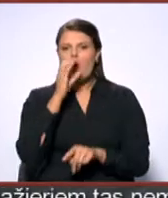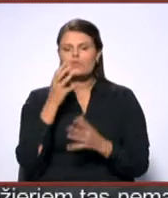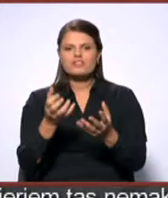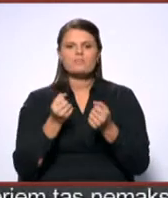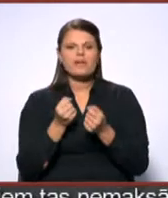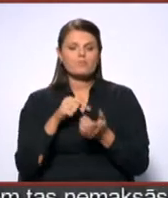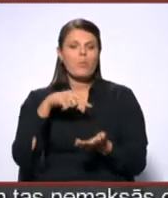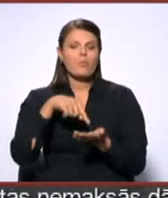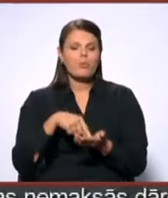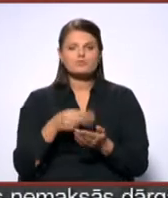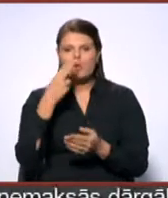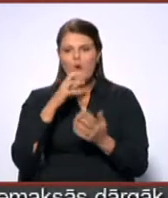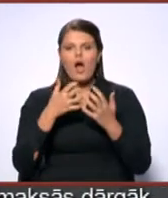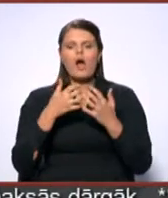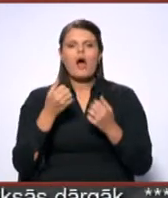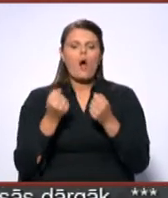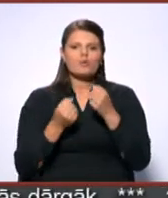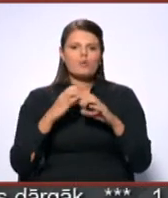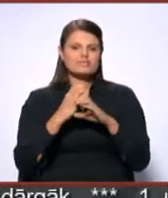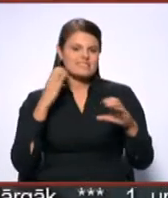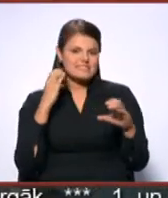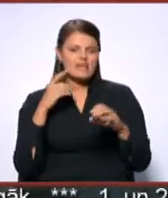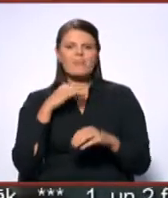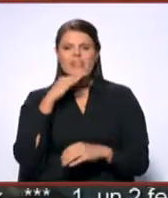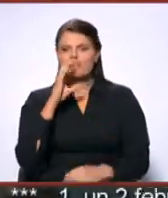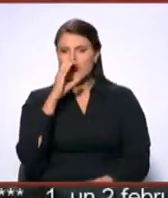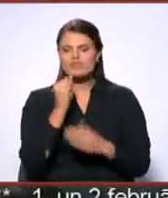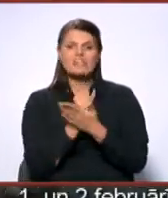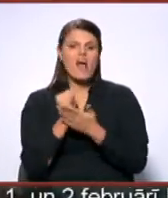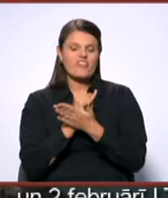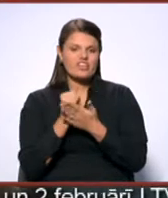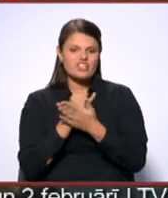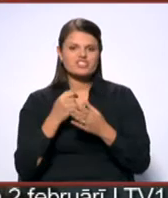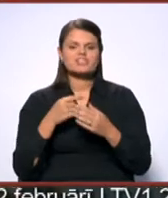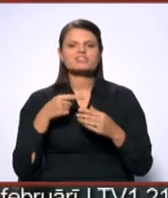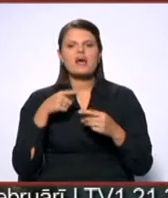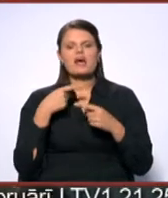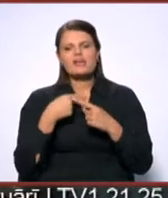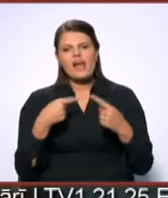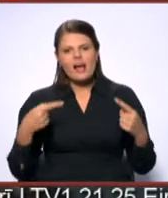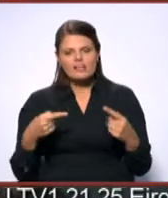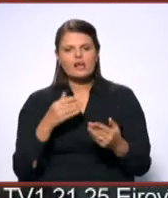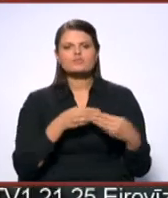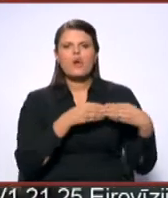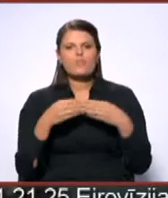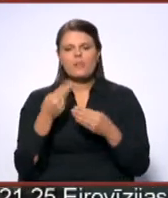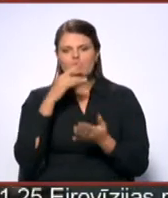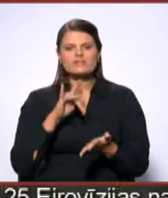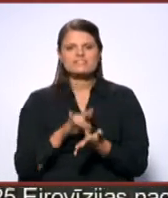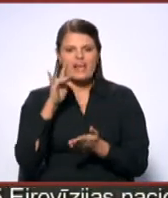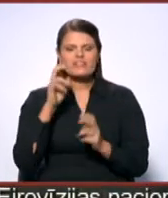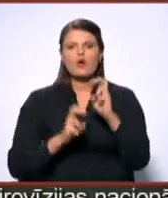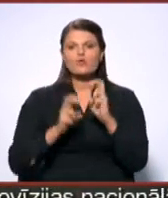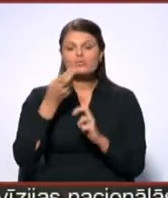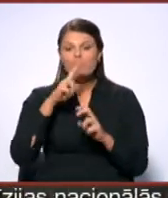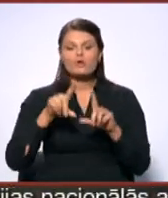pieņemšanas punkts no autocisternā, bet laba netīrie ūdeņa attīrīšanas iekārtās centrauzēti nonāk tikai no centra, rūpnītas un